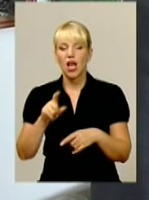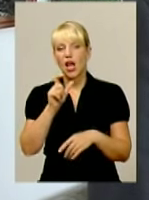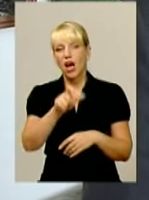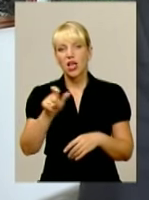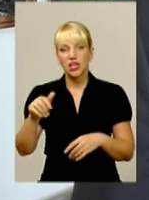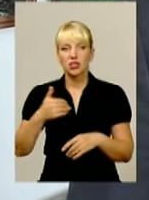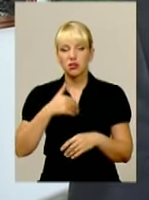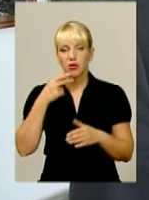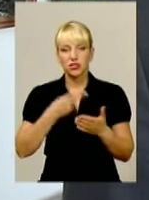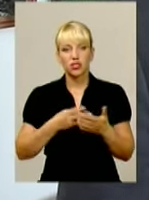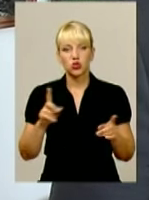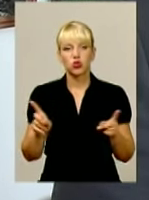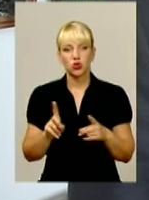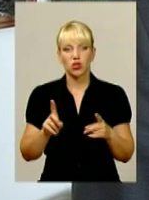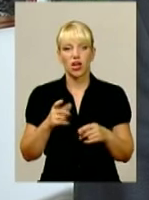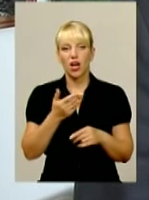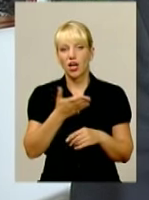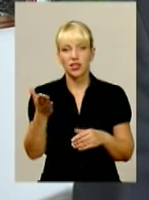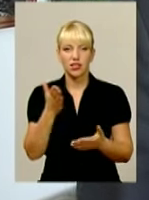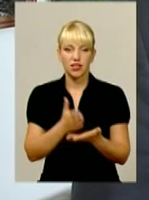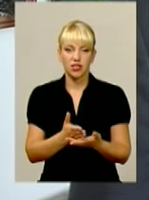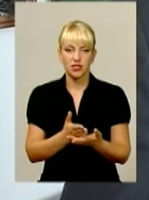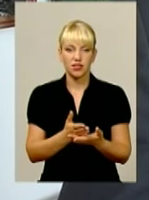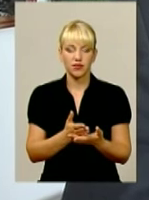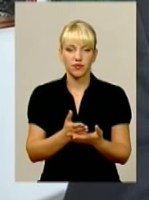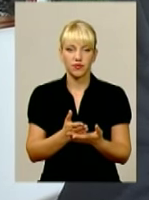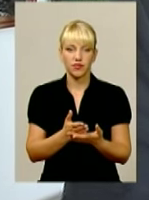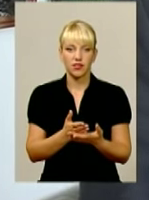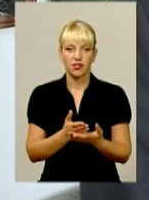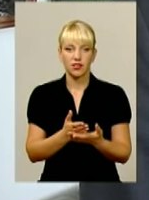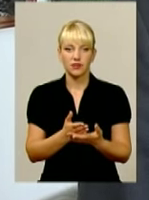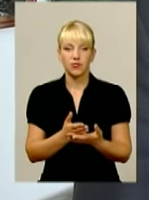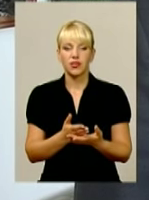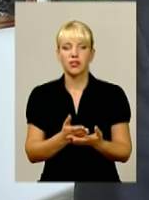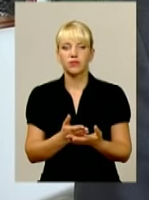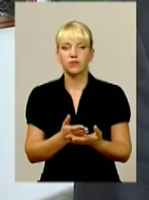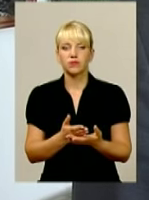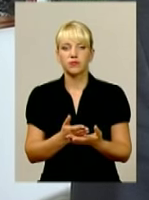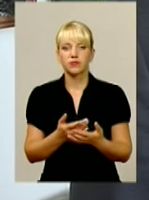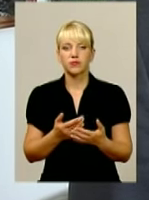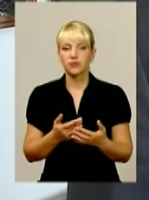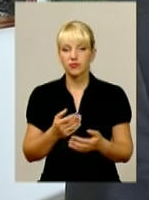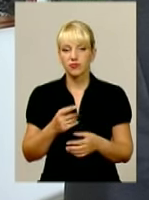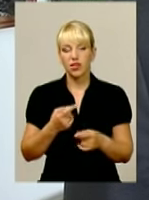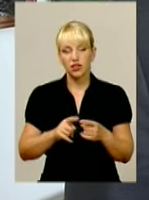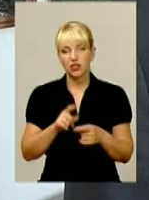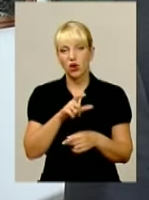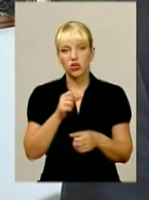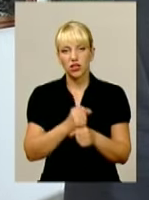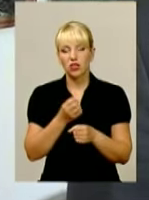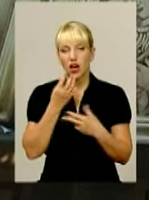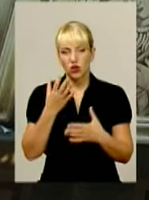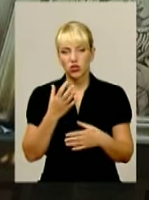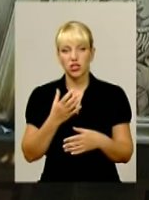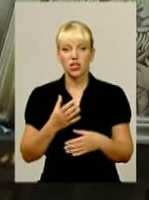що вони є, у них в житті все може складатися, але в то же час вони роблять хороше і позитивне